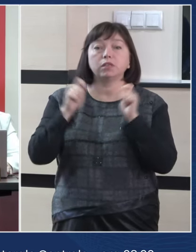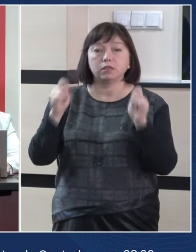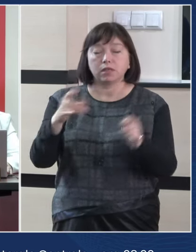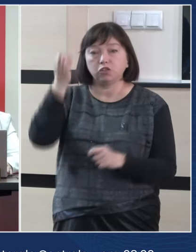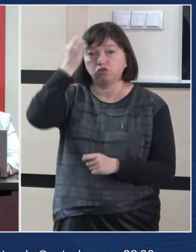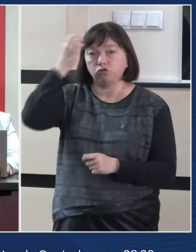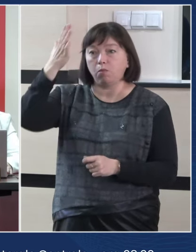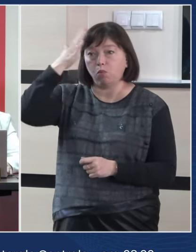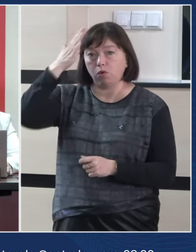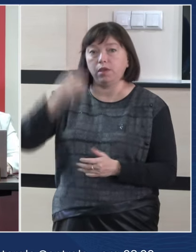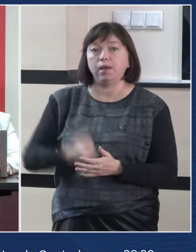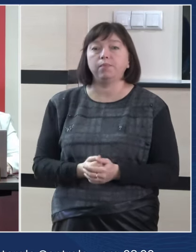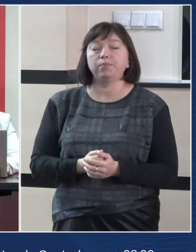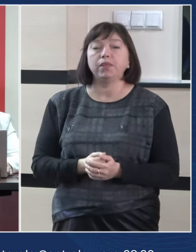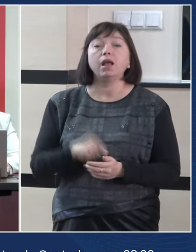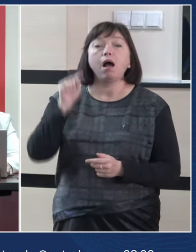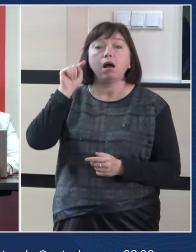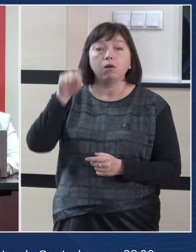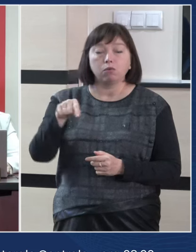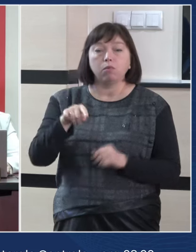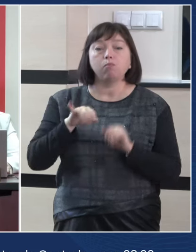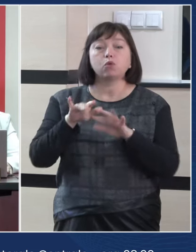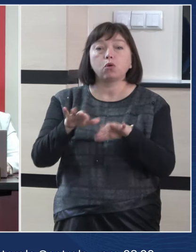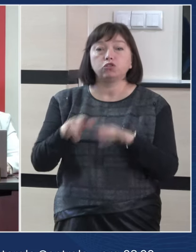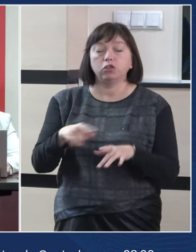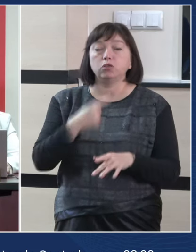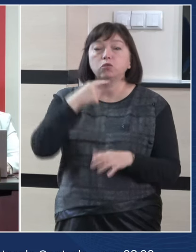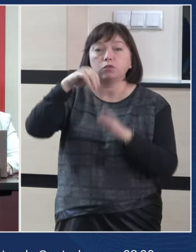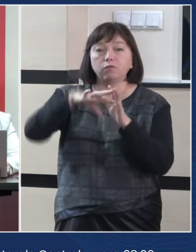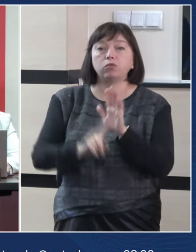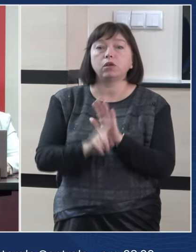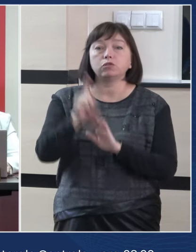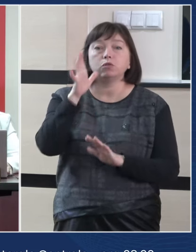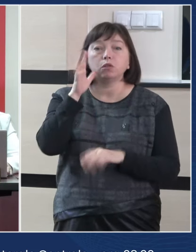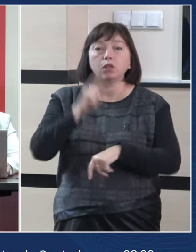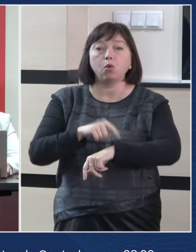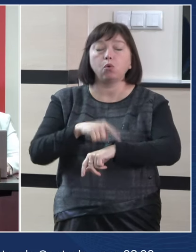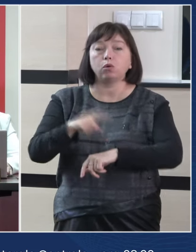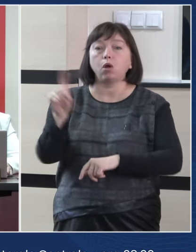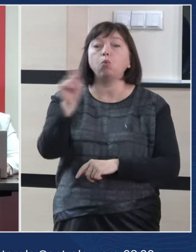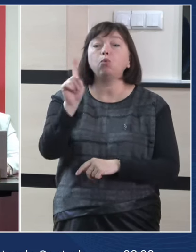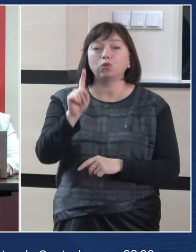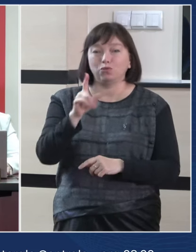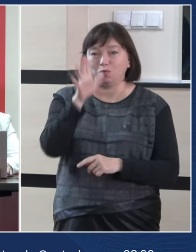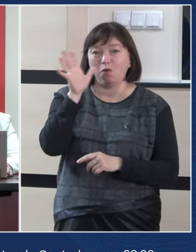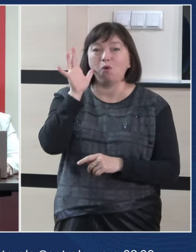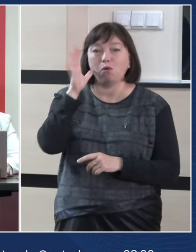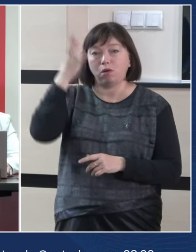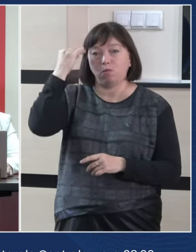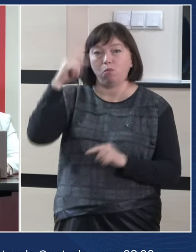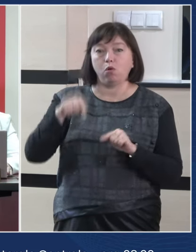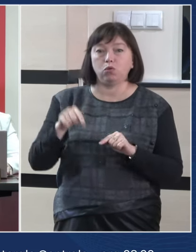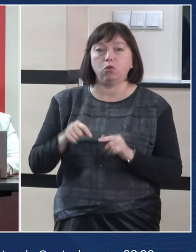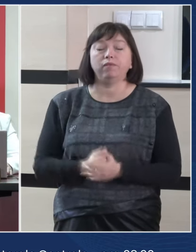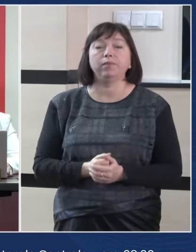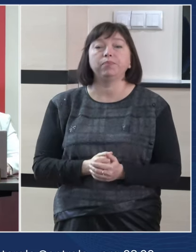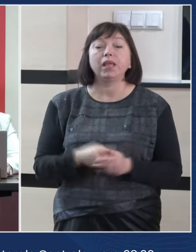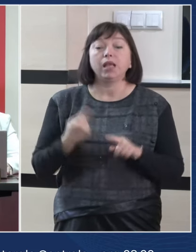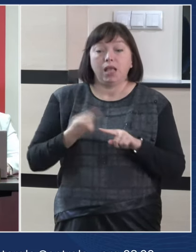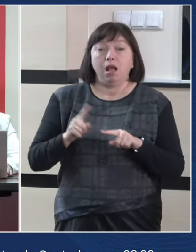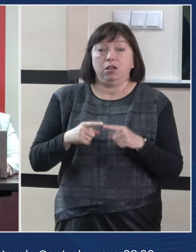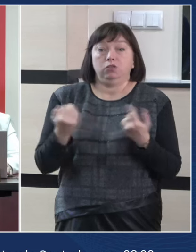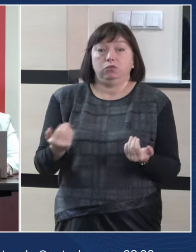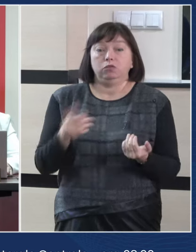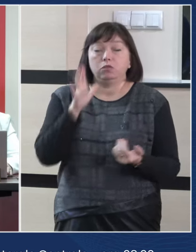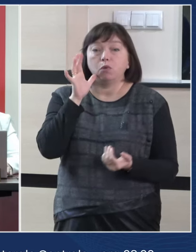fost în Japonia, unde procesul de vot a început la ora 1, ora Chișinăului. În acest